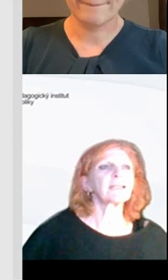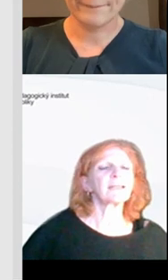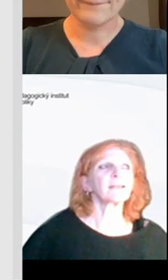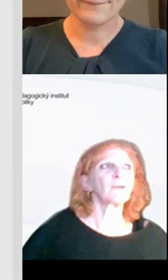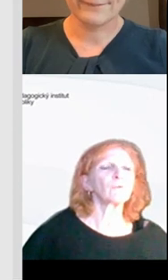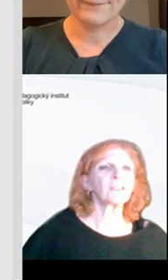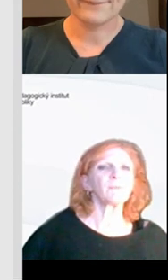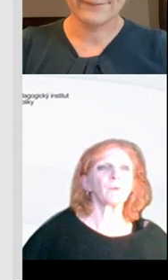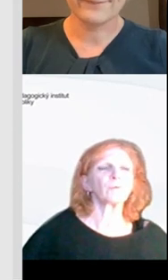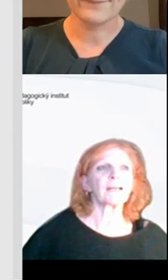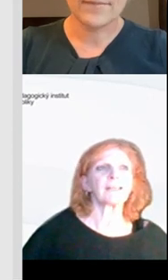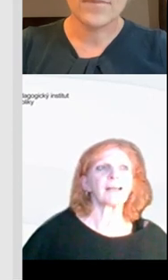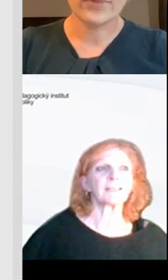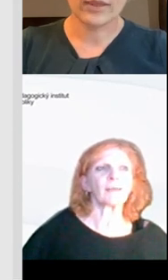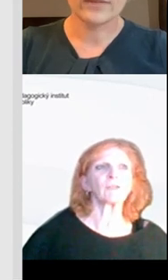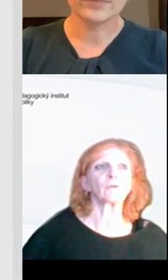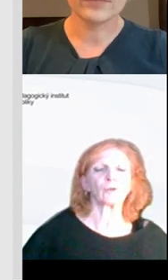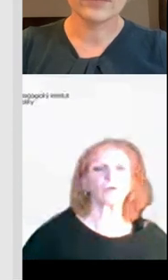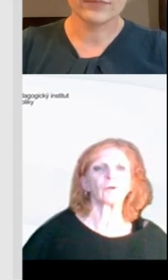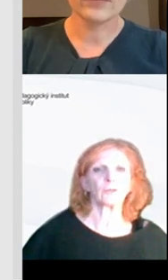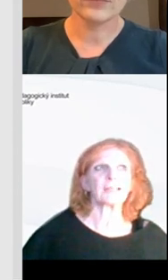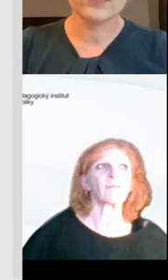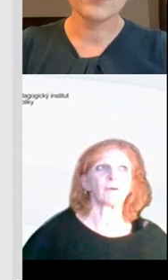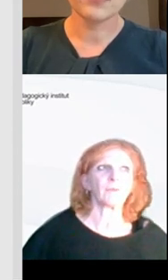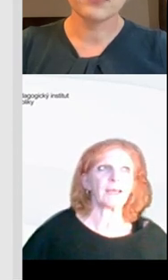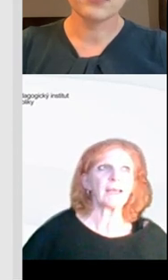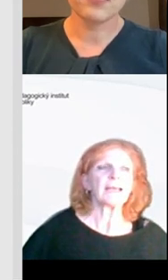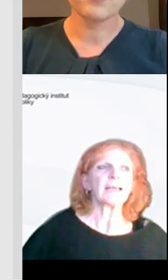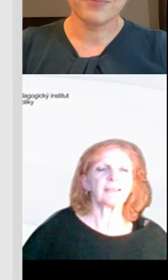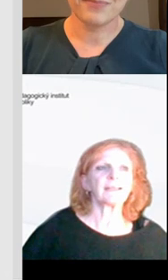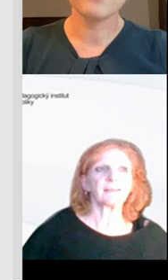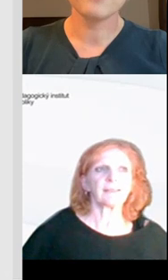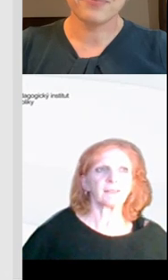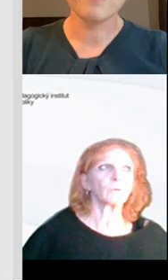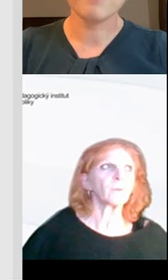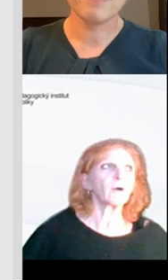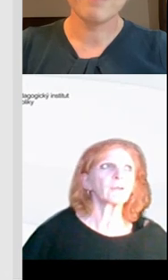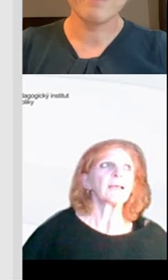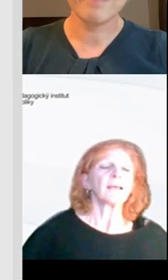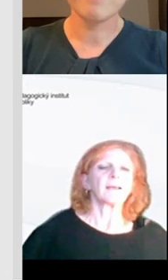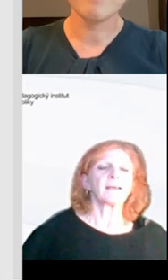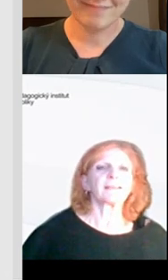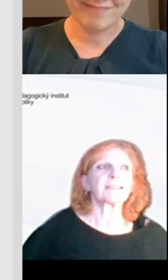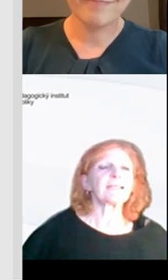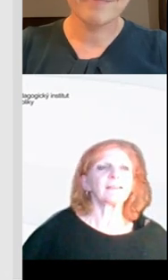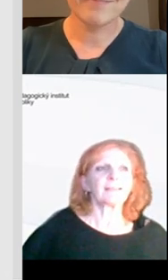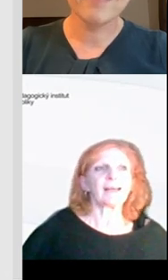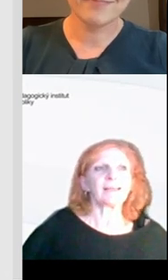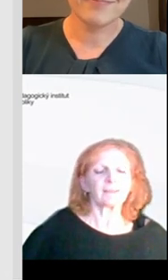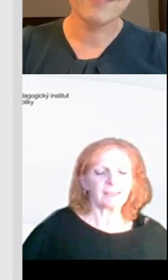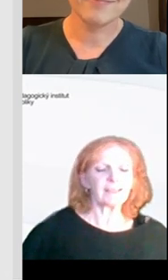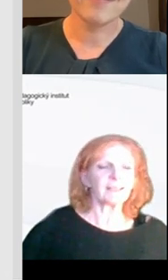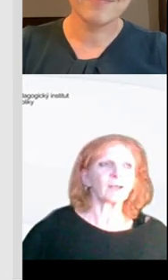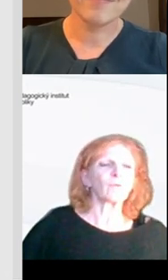milo zase k využití pomůcka, která se nám teď do školy dostává nově. Tady je teda Schoolboard, který